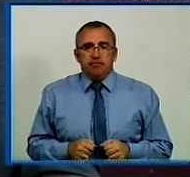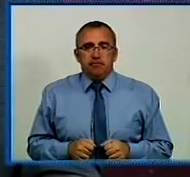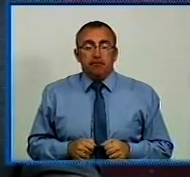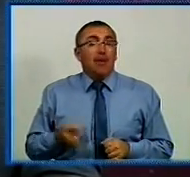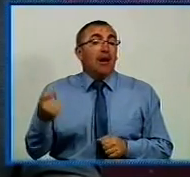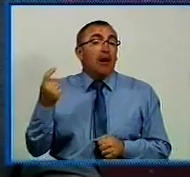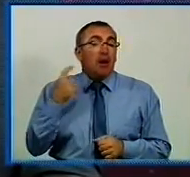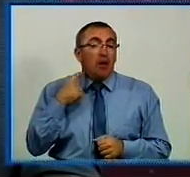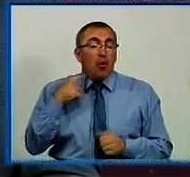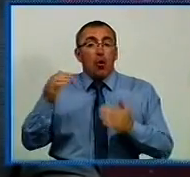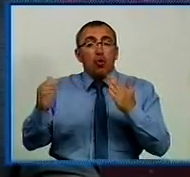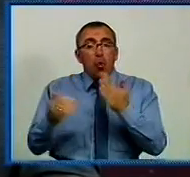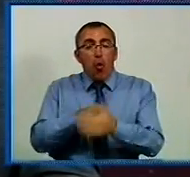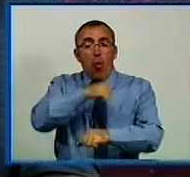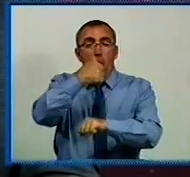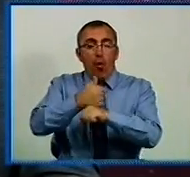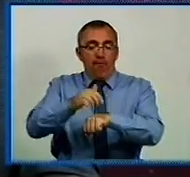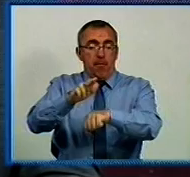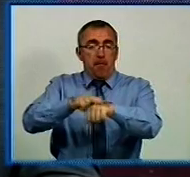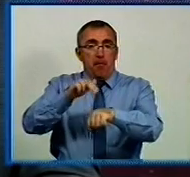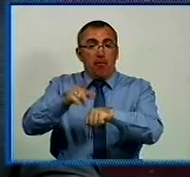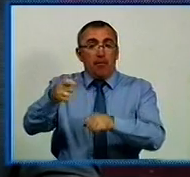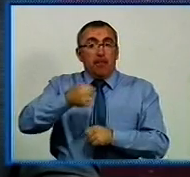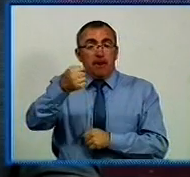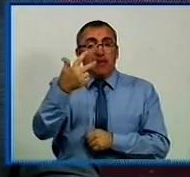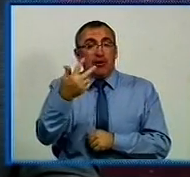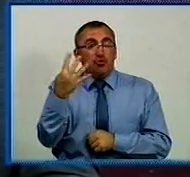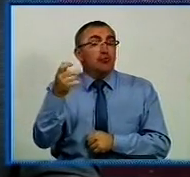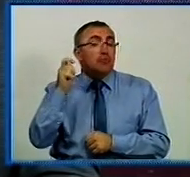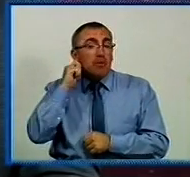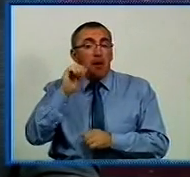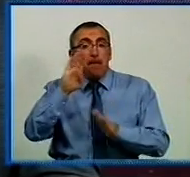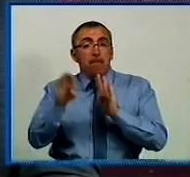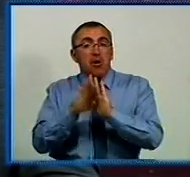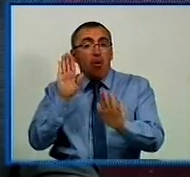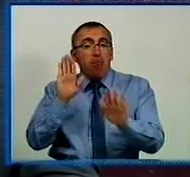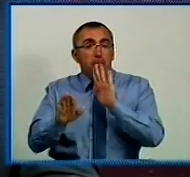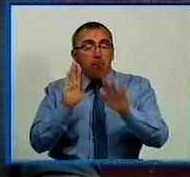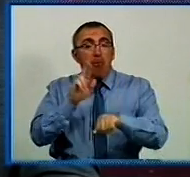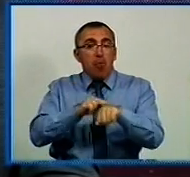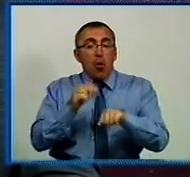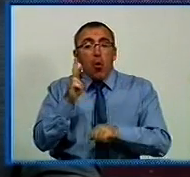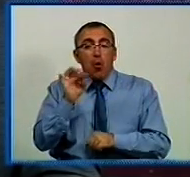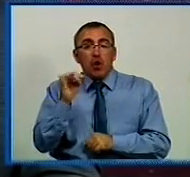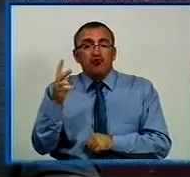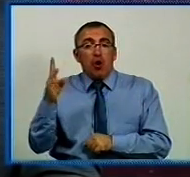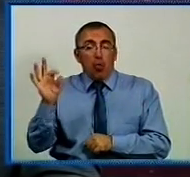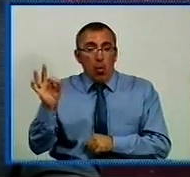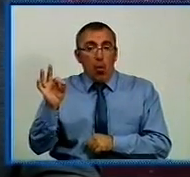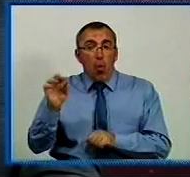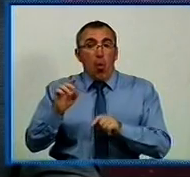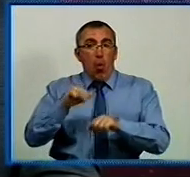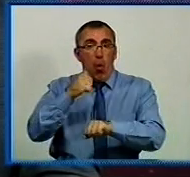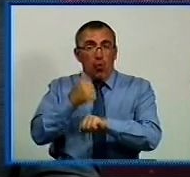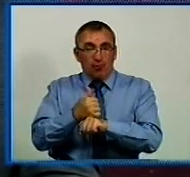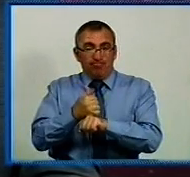На Кіровоградщині новий головний міліціонер. Ним став 34-річний підполковник міліції Сергій Кондрашенко. Особовому складу